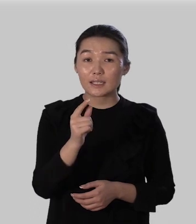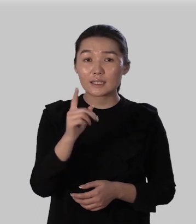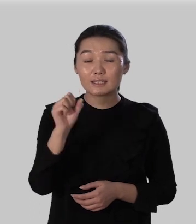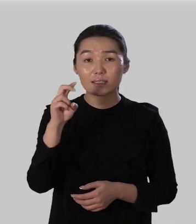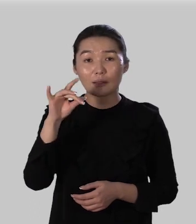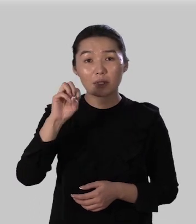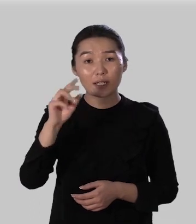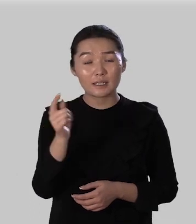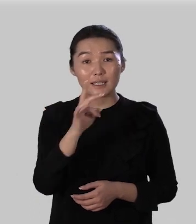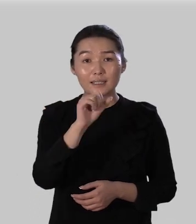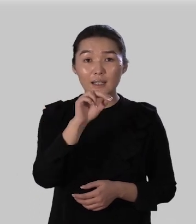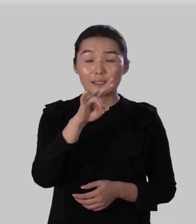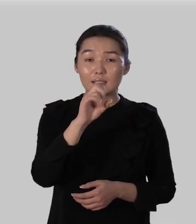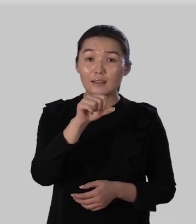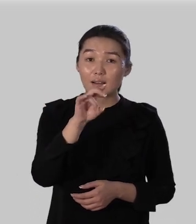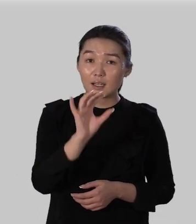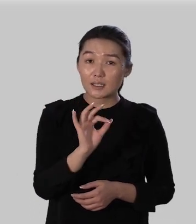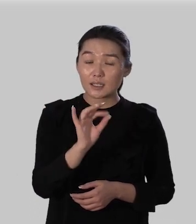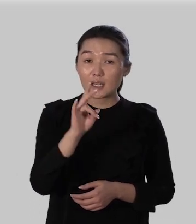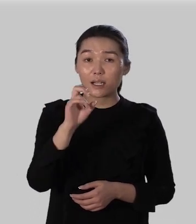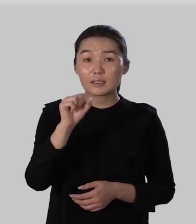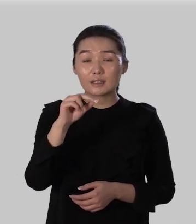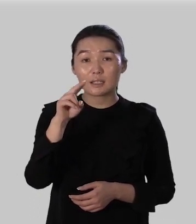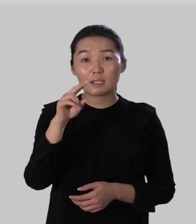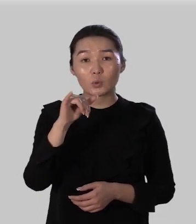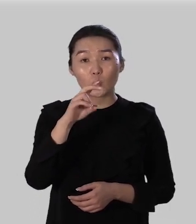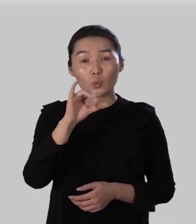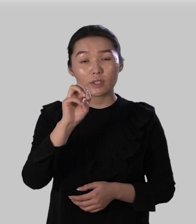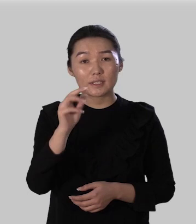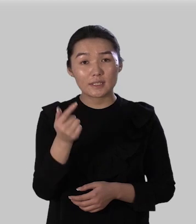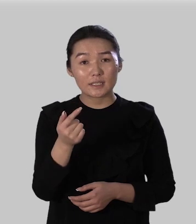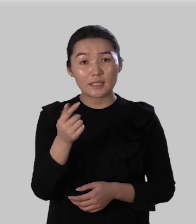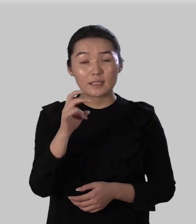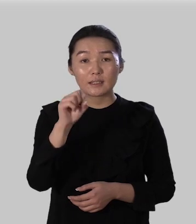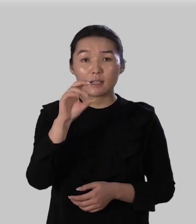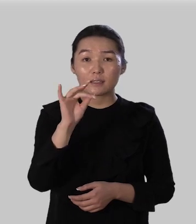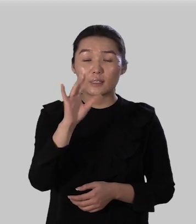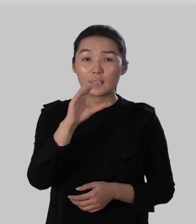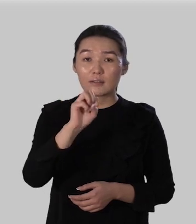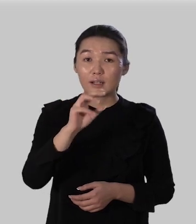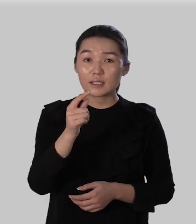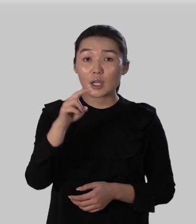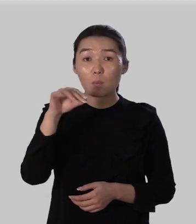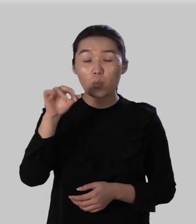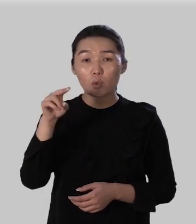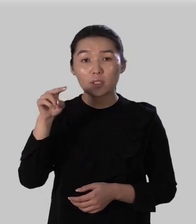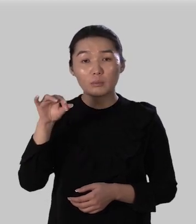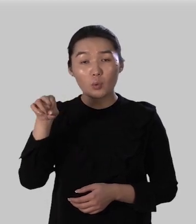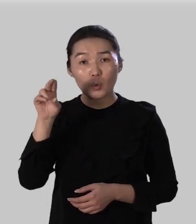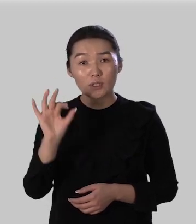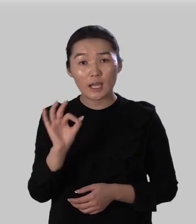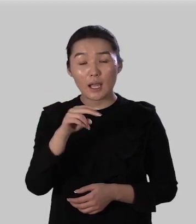забрать над надо надкусить надписать надорвать под